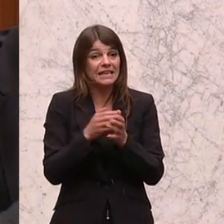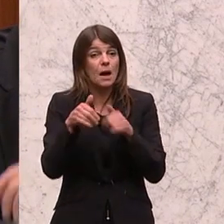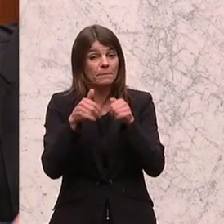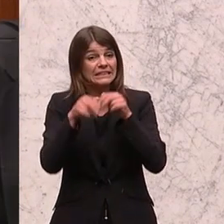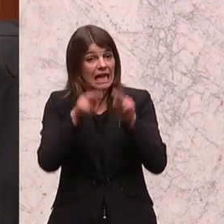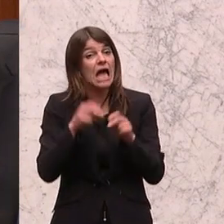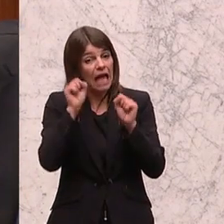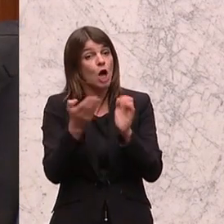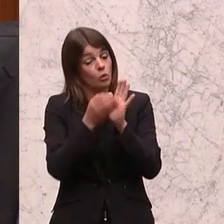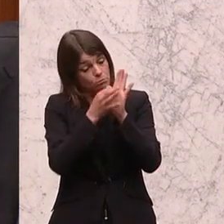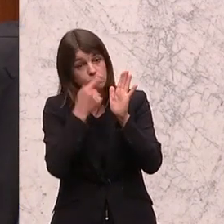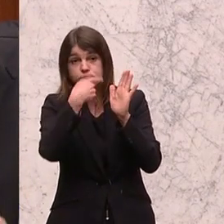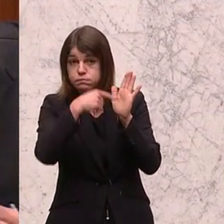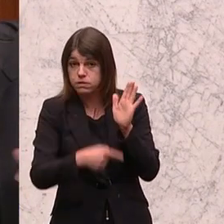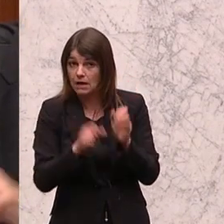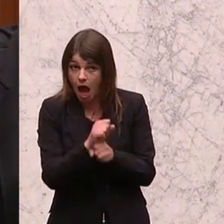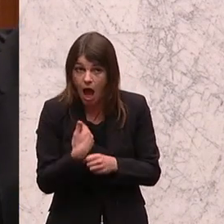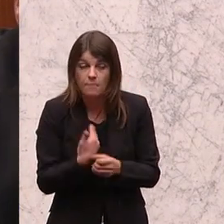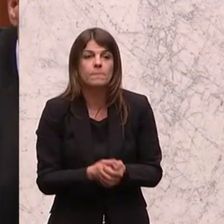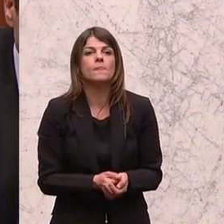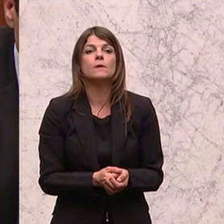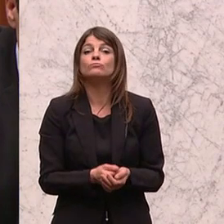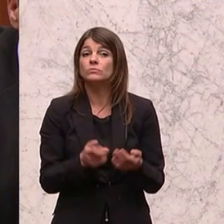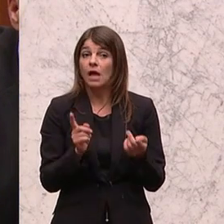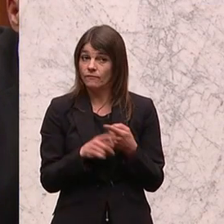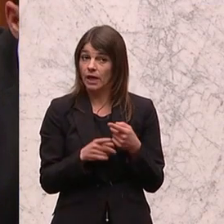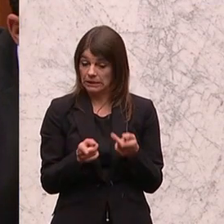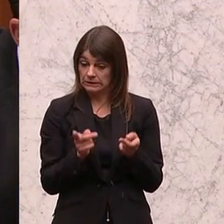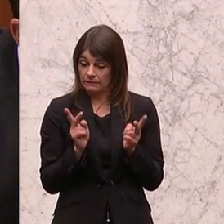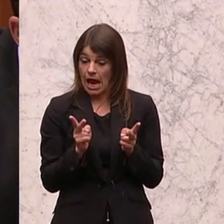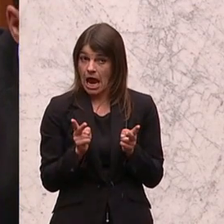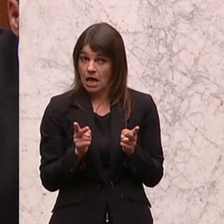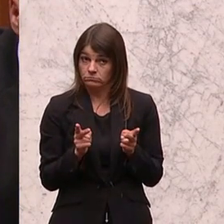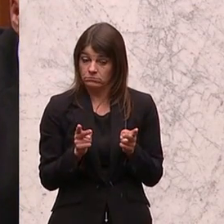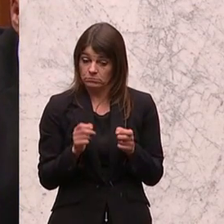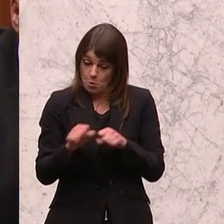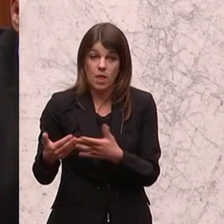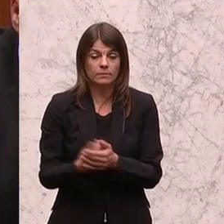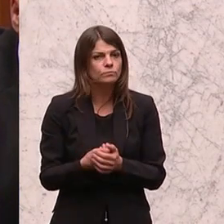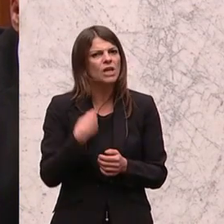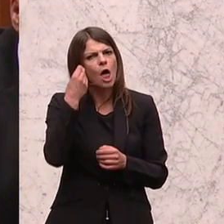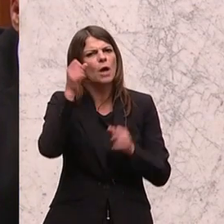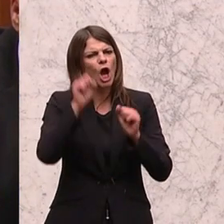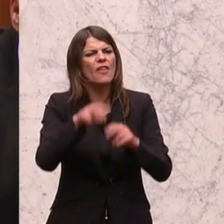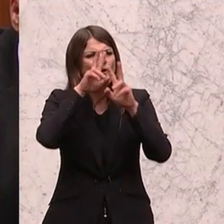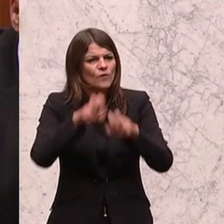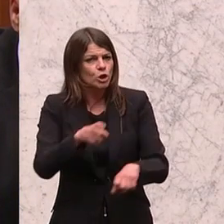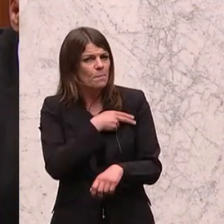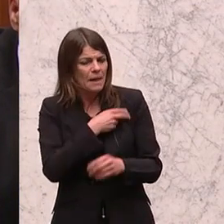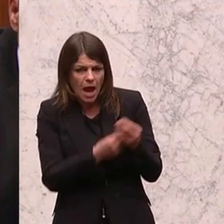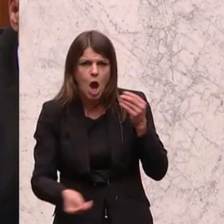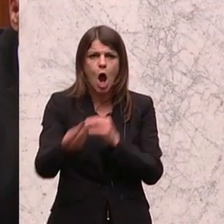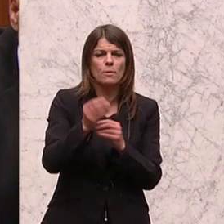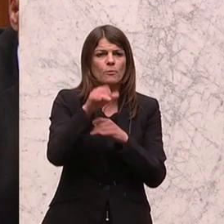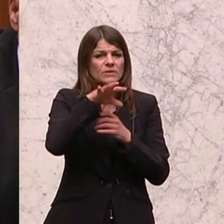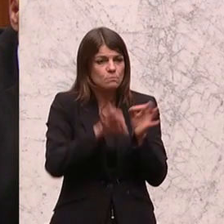erledigen könnten, sofern er das tatsächlich sich machen lässt. Ich glaube, ja, wir können die Forschungsprämie erhöhen von 12 über